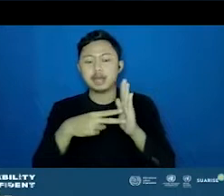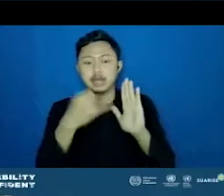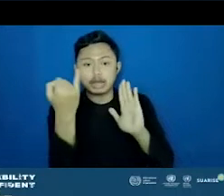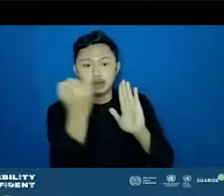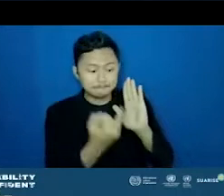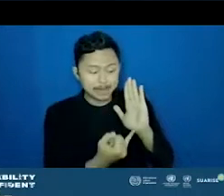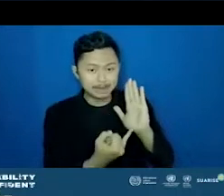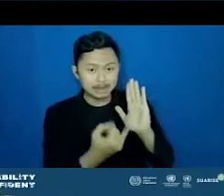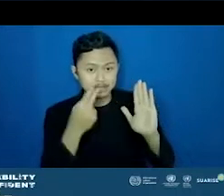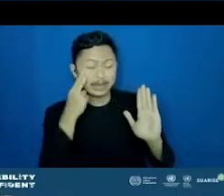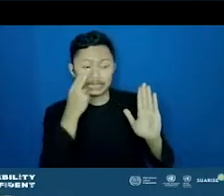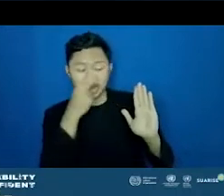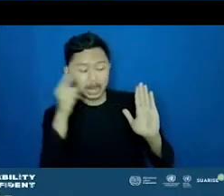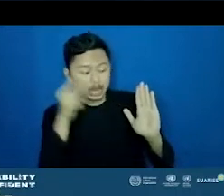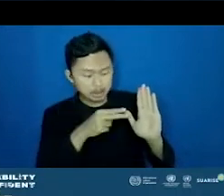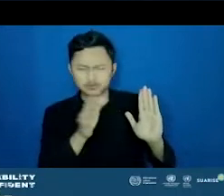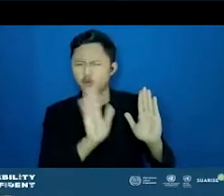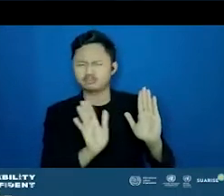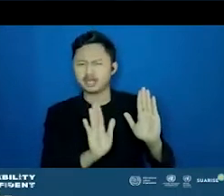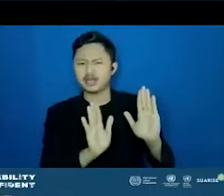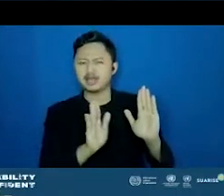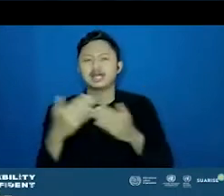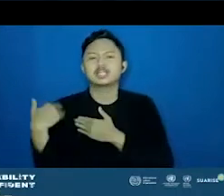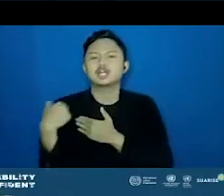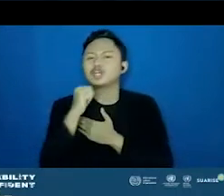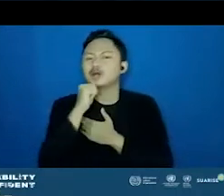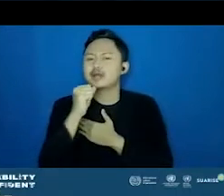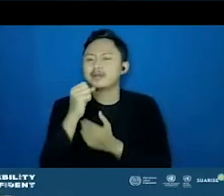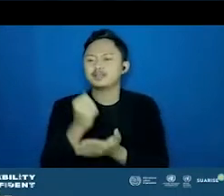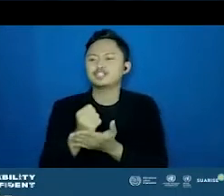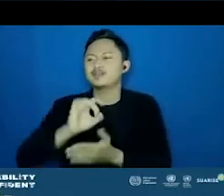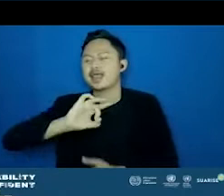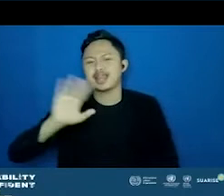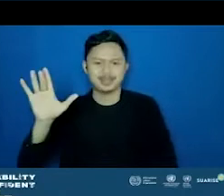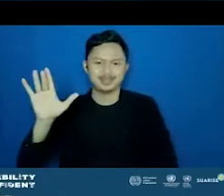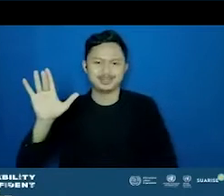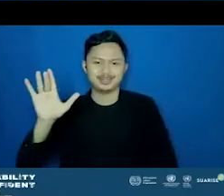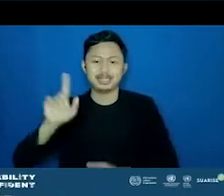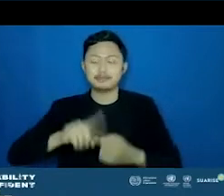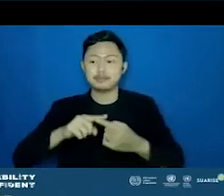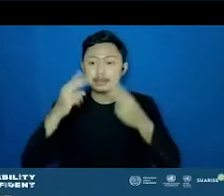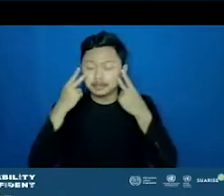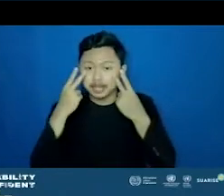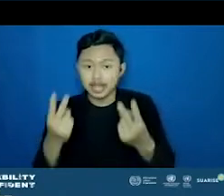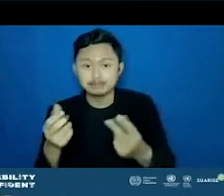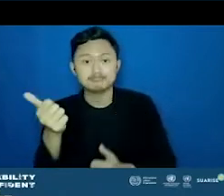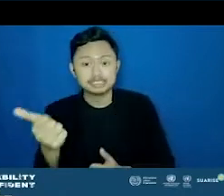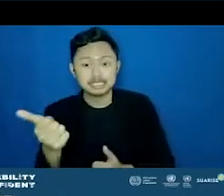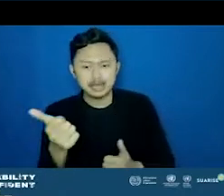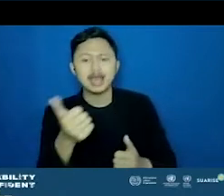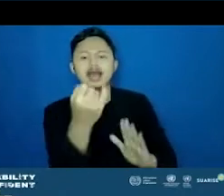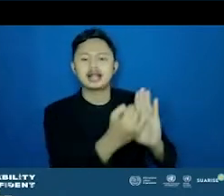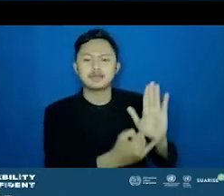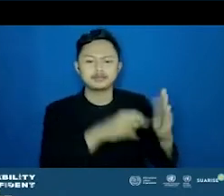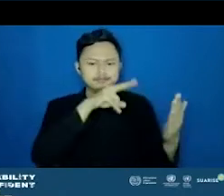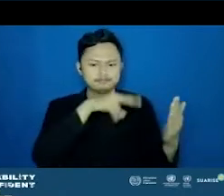teman-teman tunanetra dilakukan oleh teman-teman yang melihat, yang rekan kerja yang melihat yang lainnya gitu.